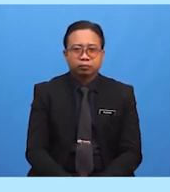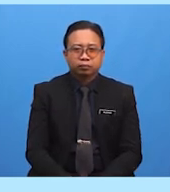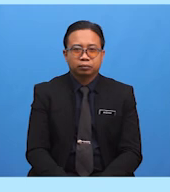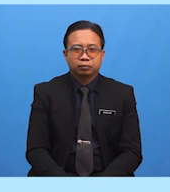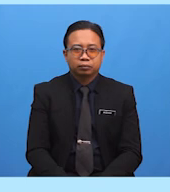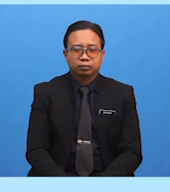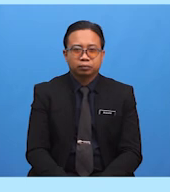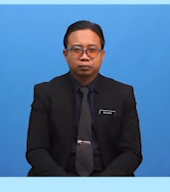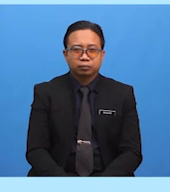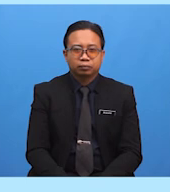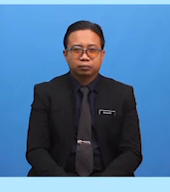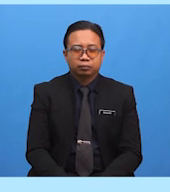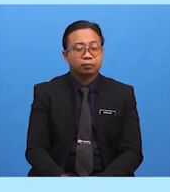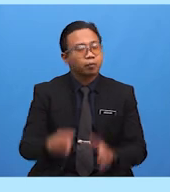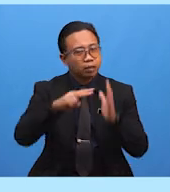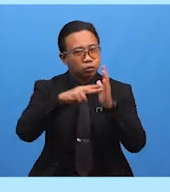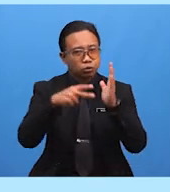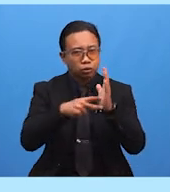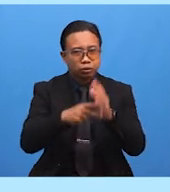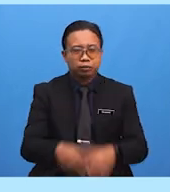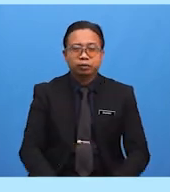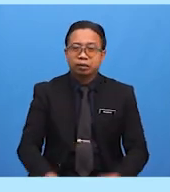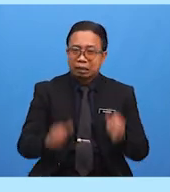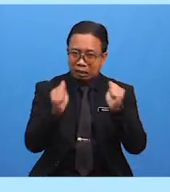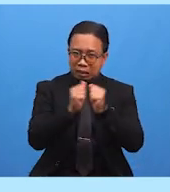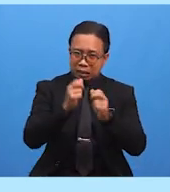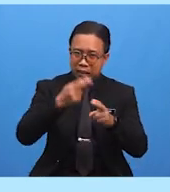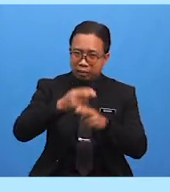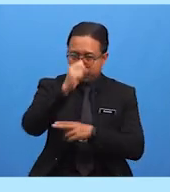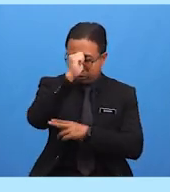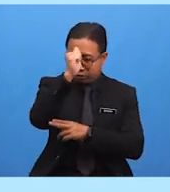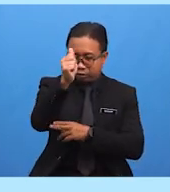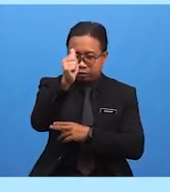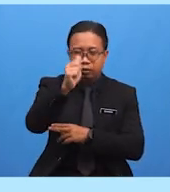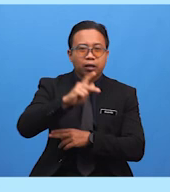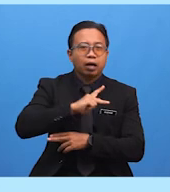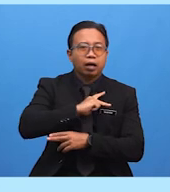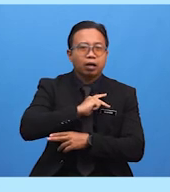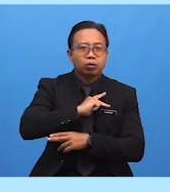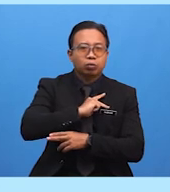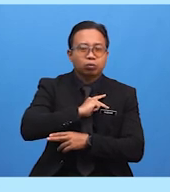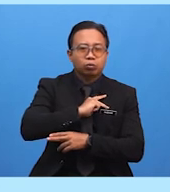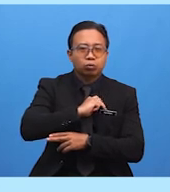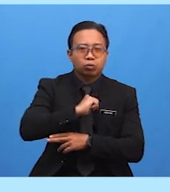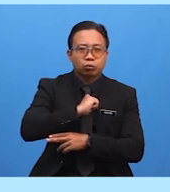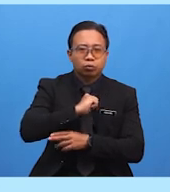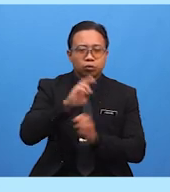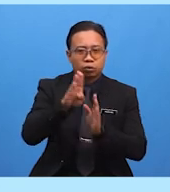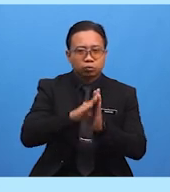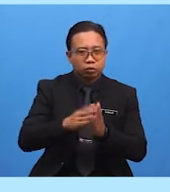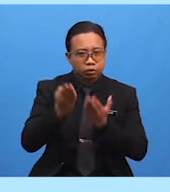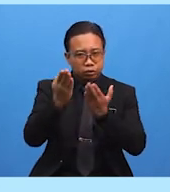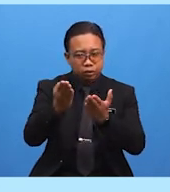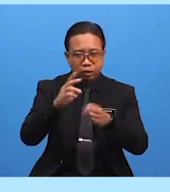billah Maksudnya Dengan nama Allah Aku berserah kepadamu